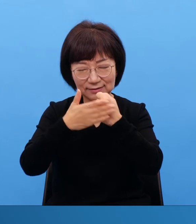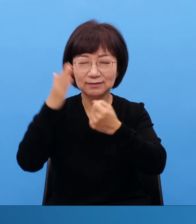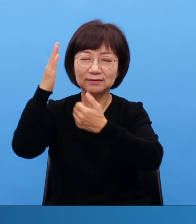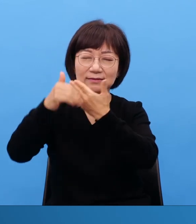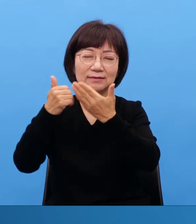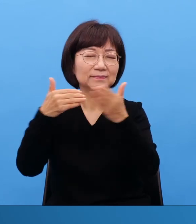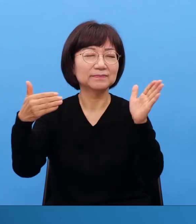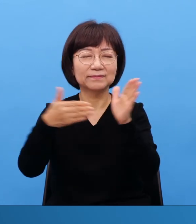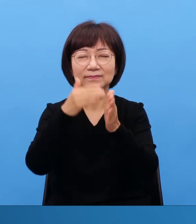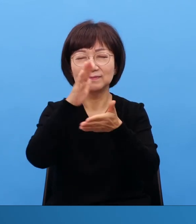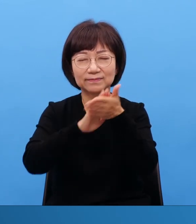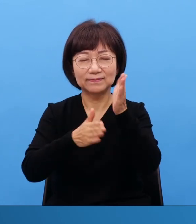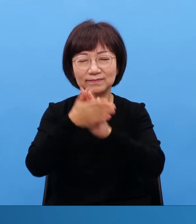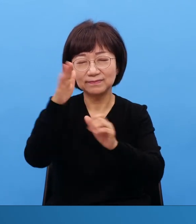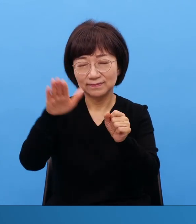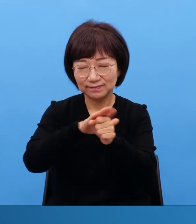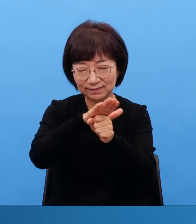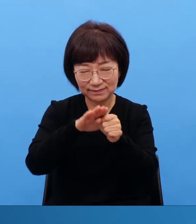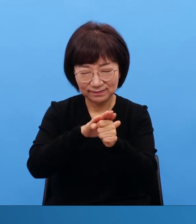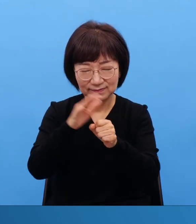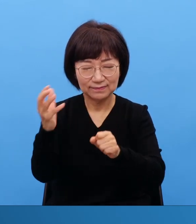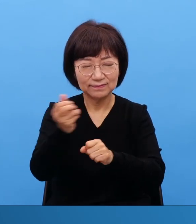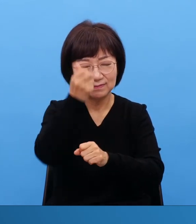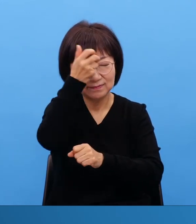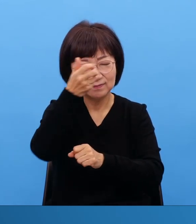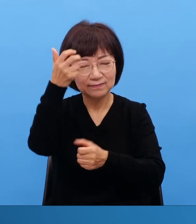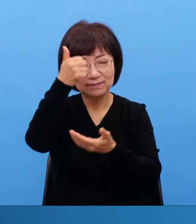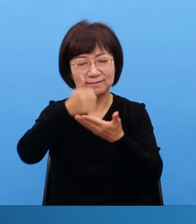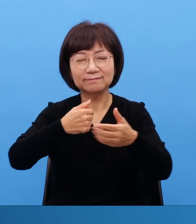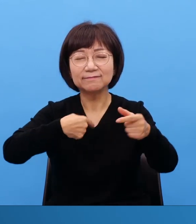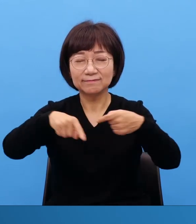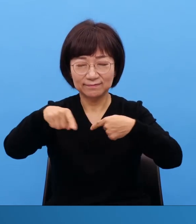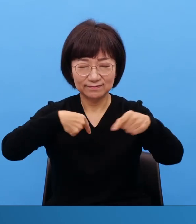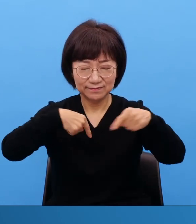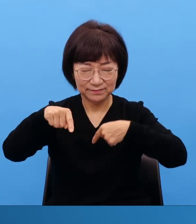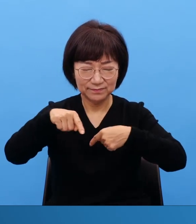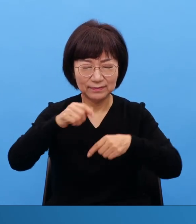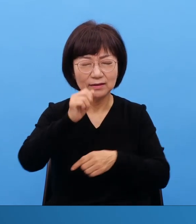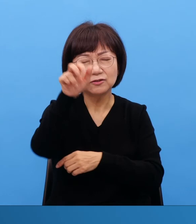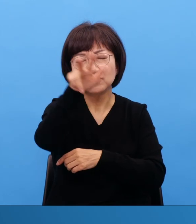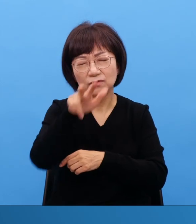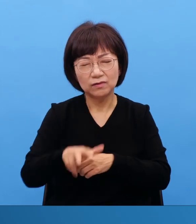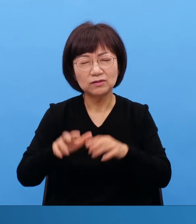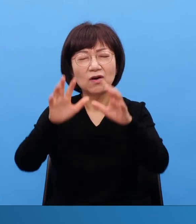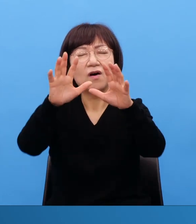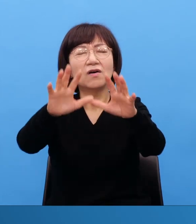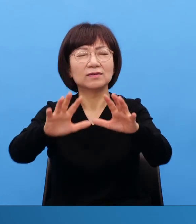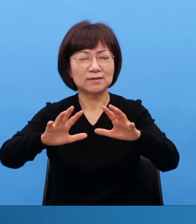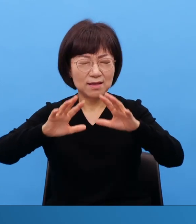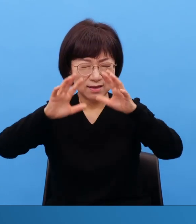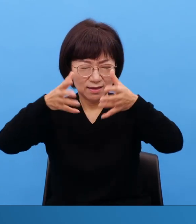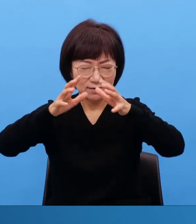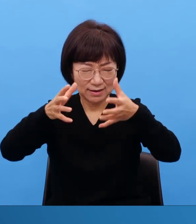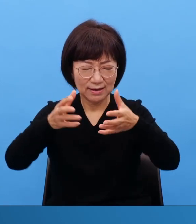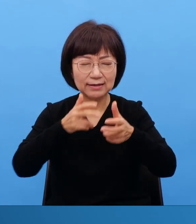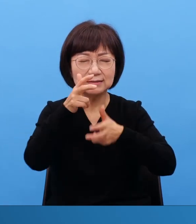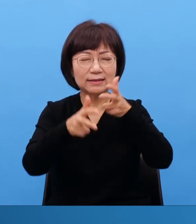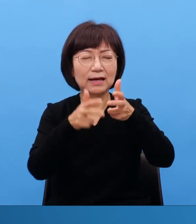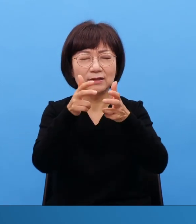사랑하신과 성령님의 역사하심이 전국 세계 산업인 중직자들 위해